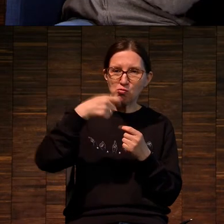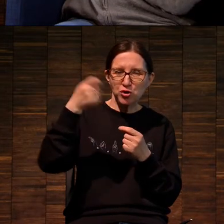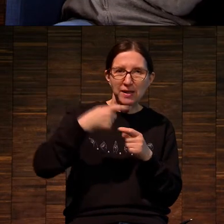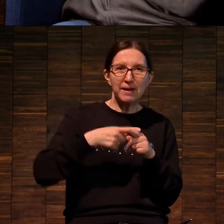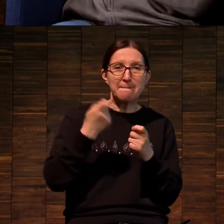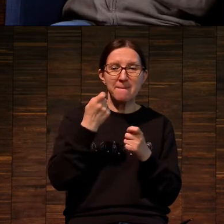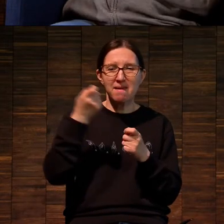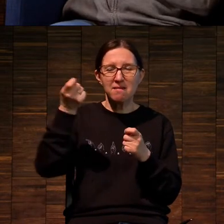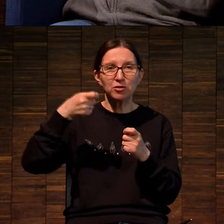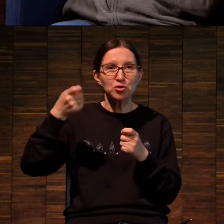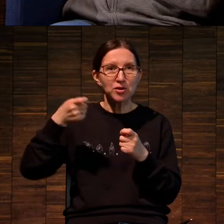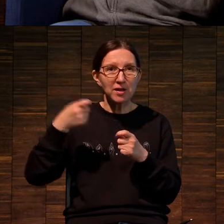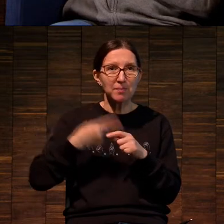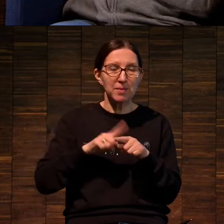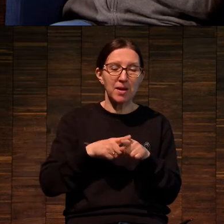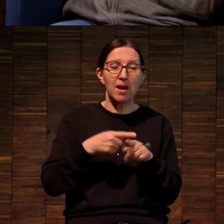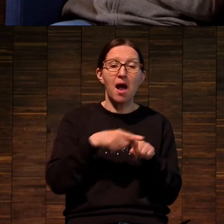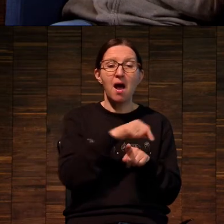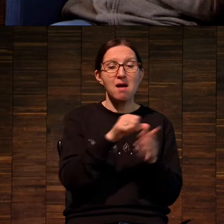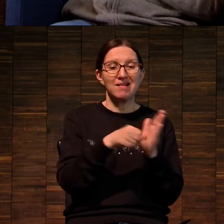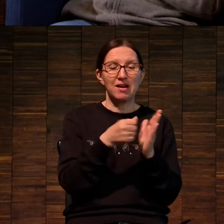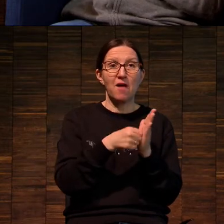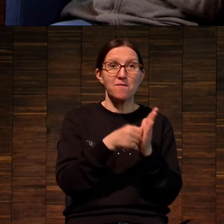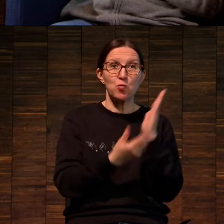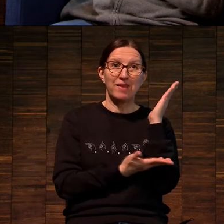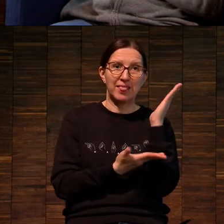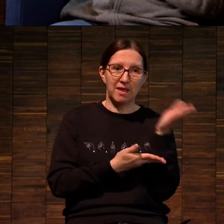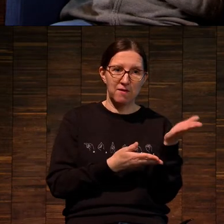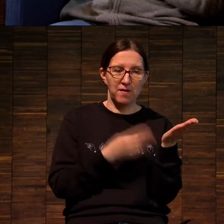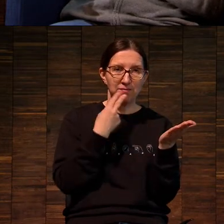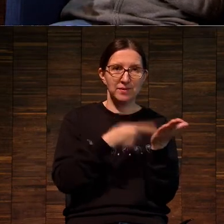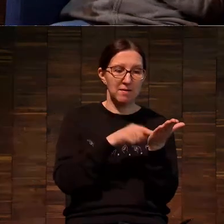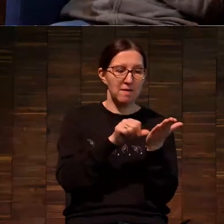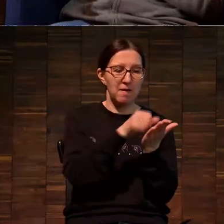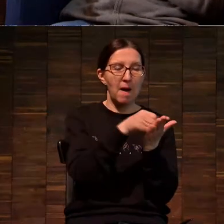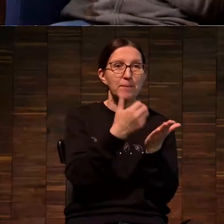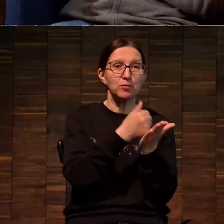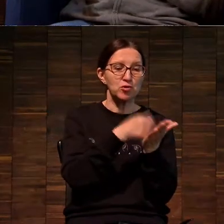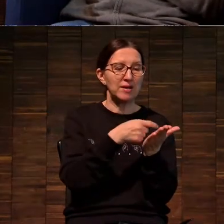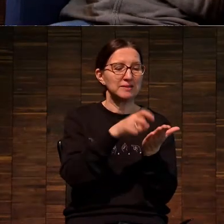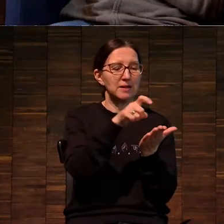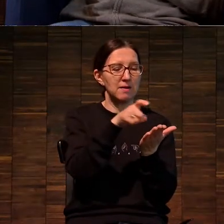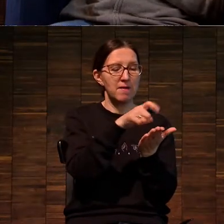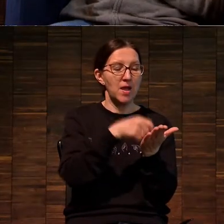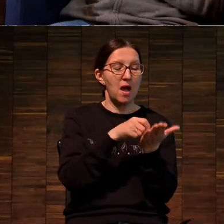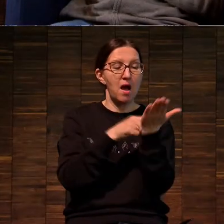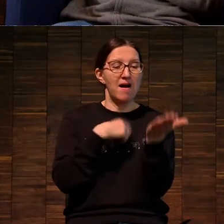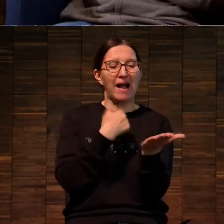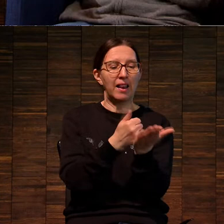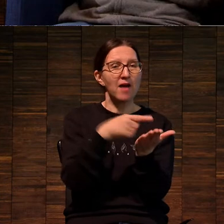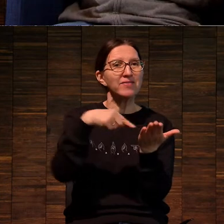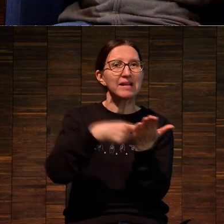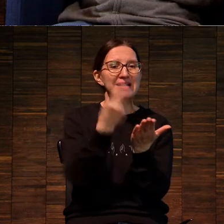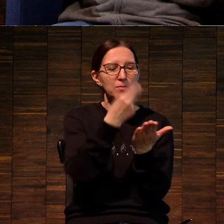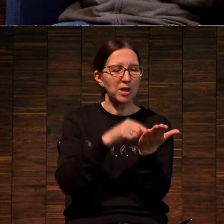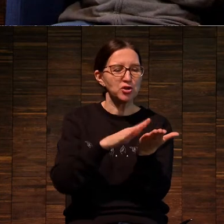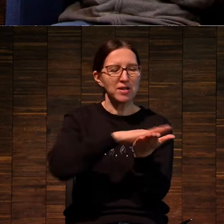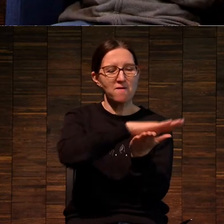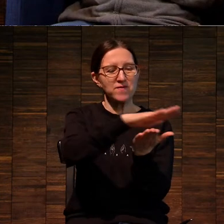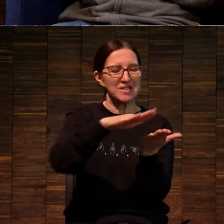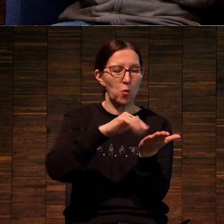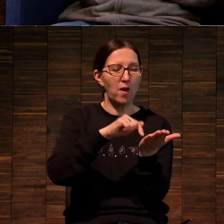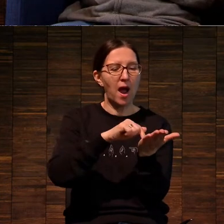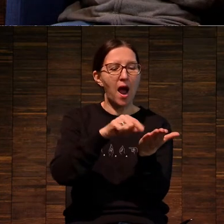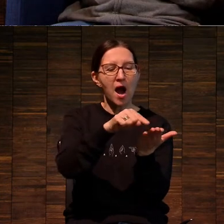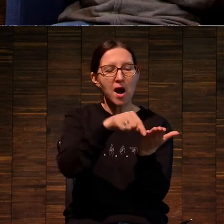в гравюре по дереву нам штрих надо оставлять как возвышение, вырезать вокруг него. И это технически очень сложная